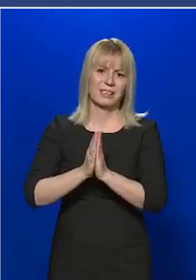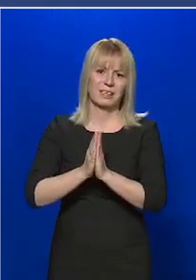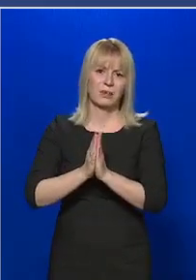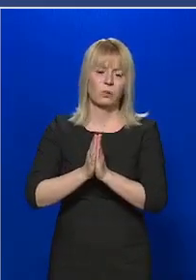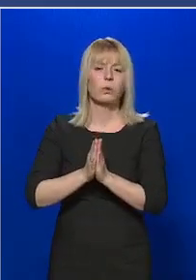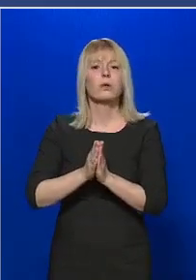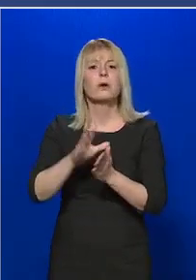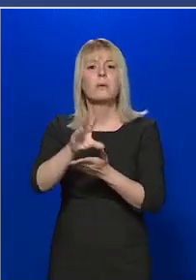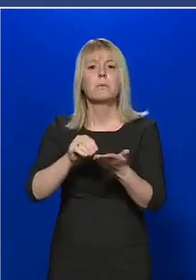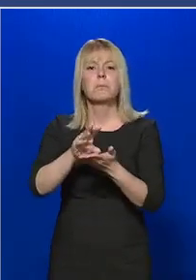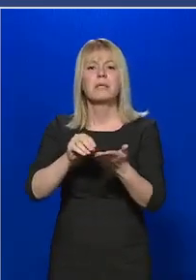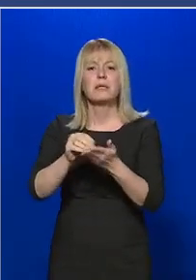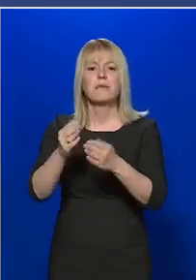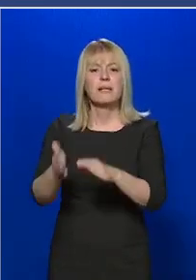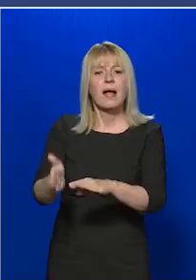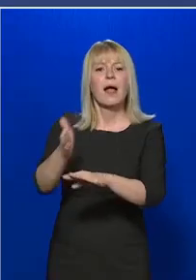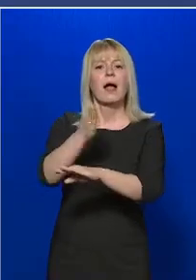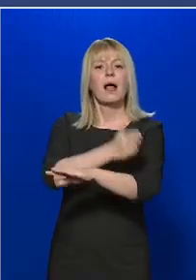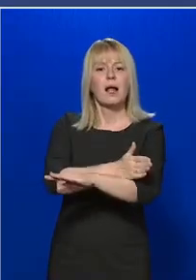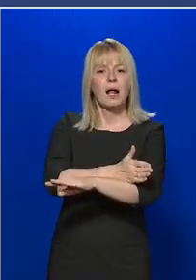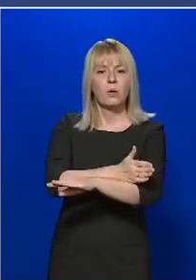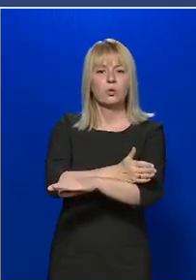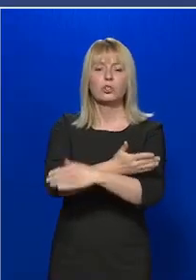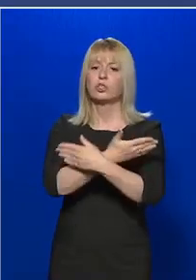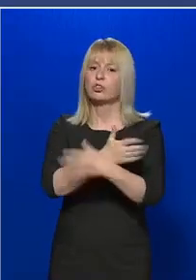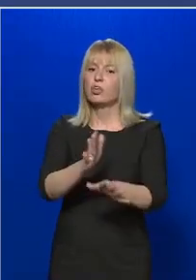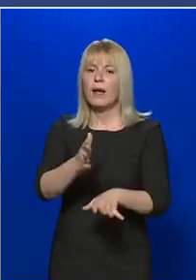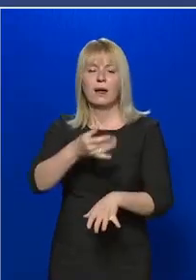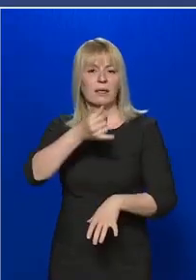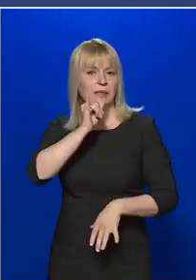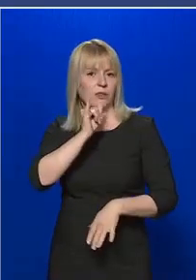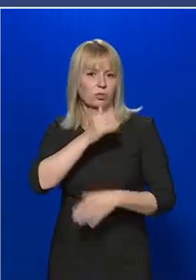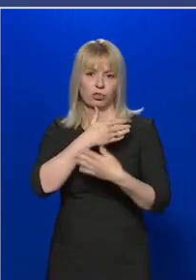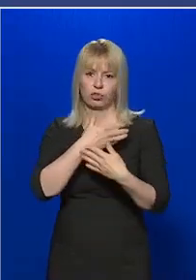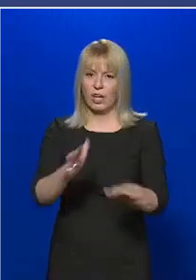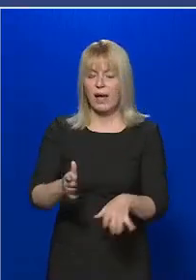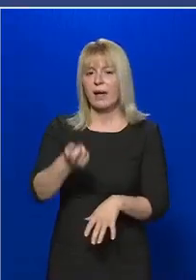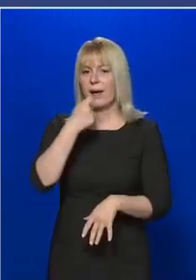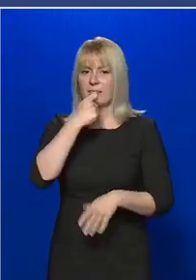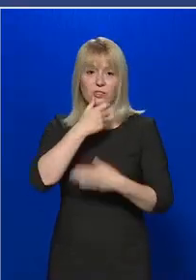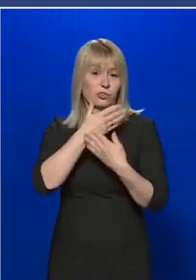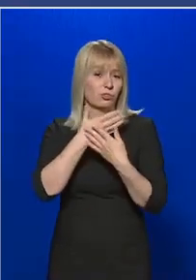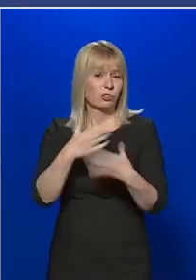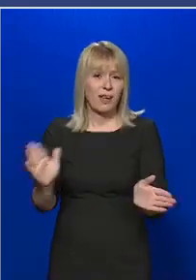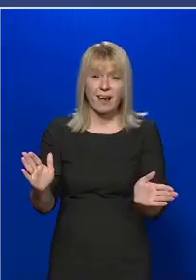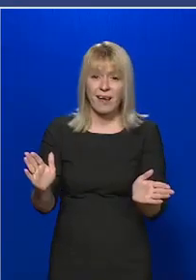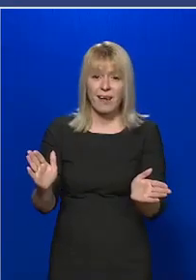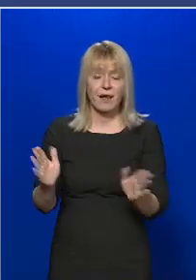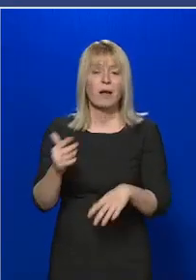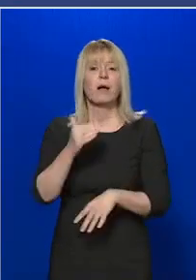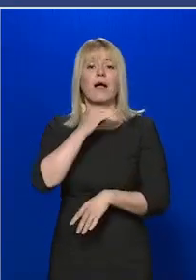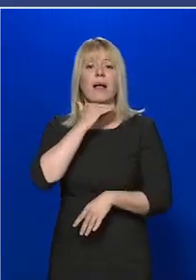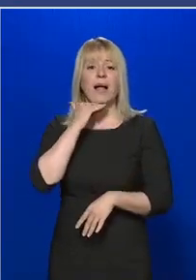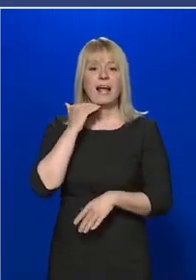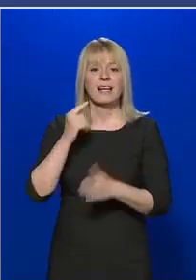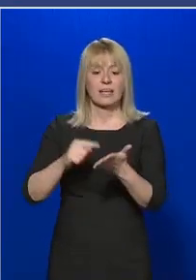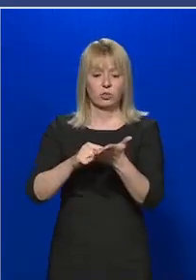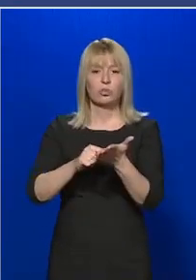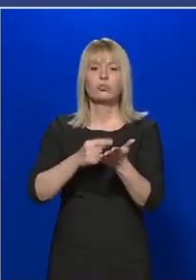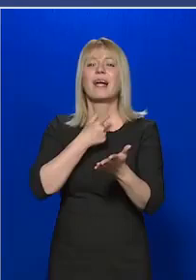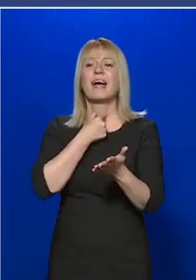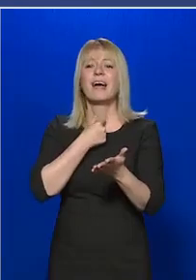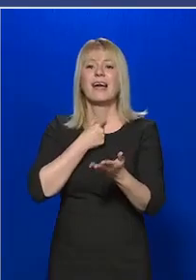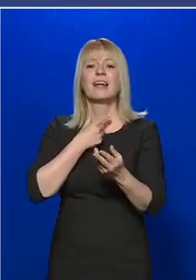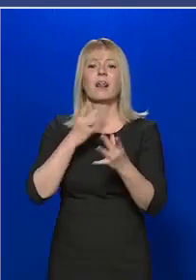hogy a mintavételt megelőzően sem ne igyanak, se nem egyenek semmit, elegendő sejt legyen a